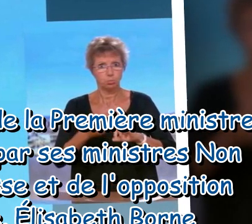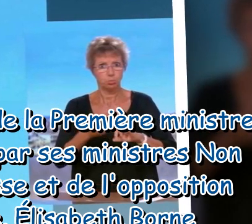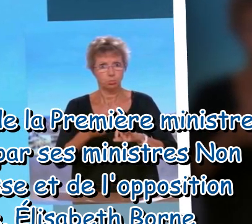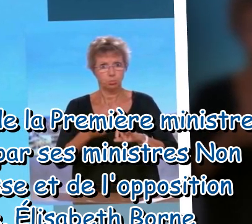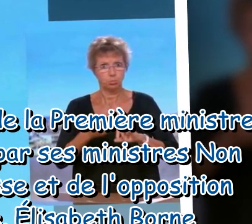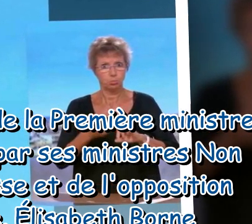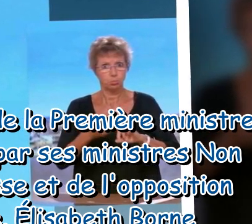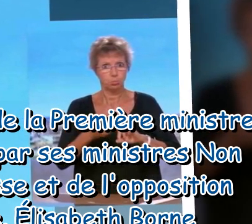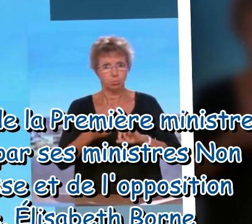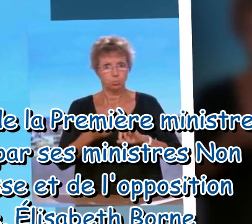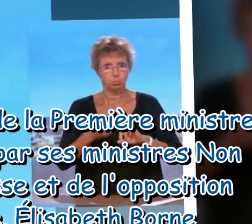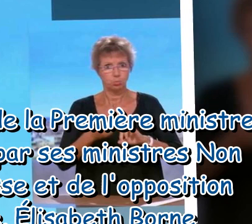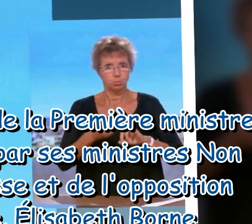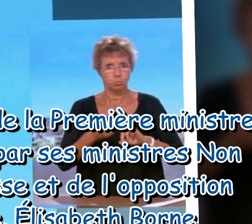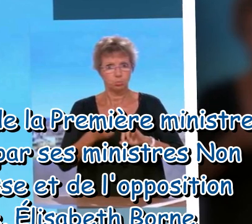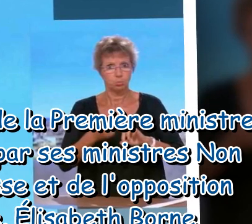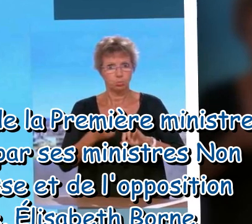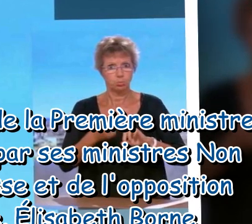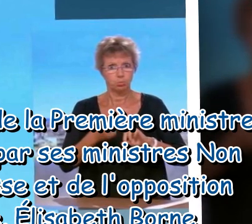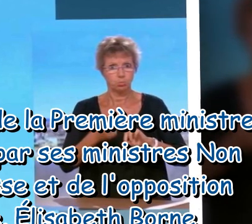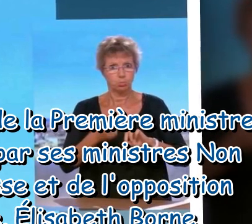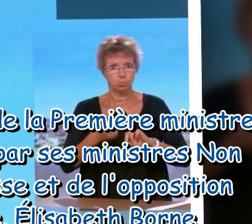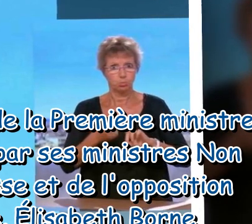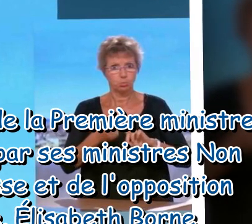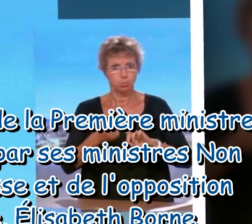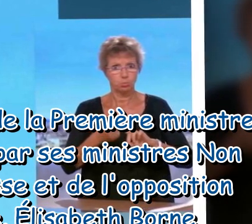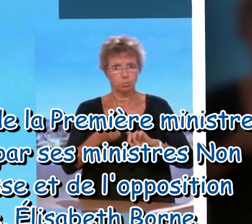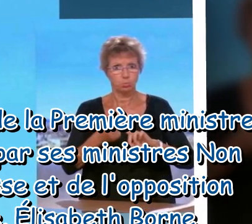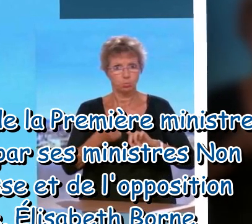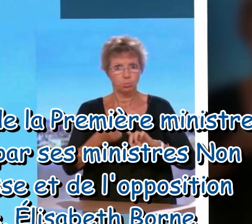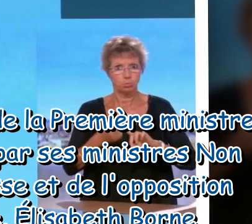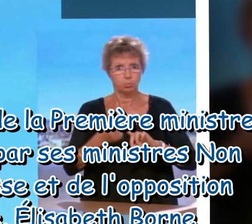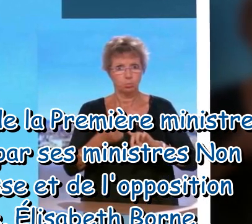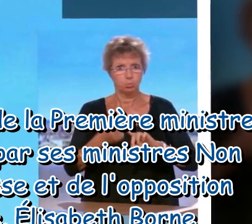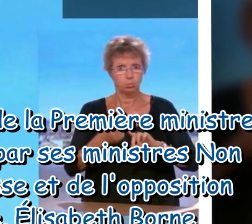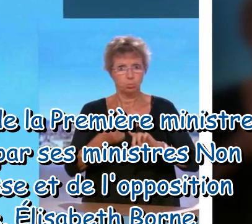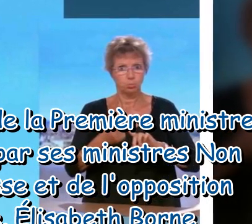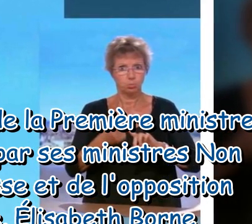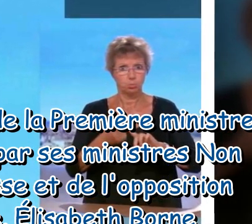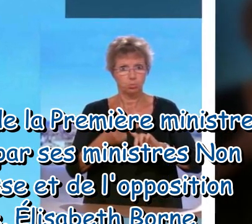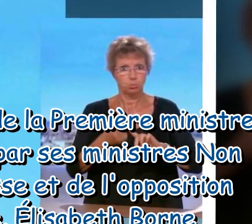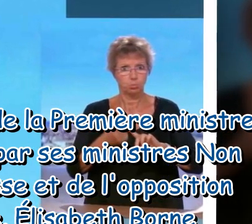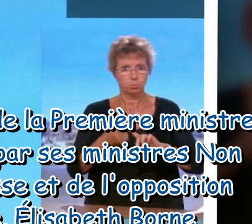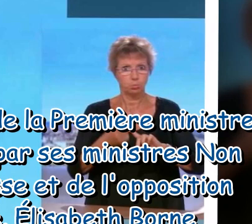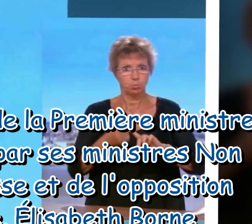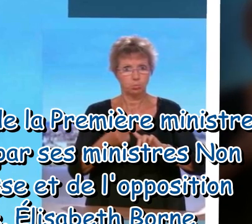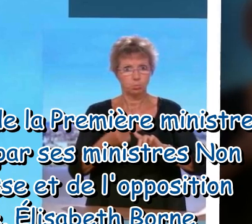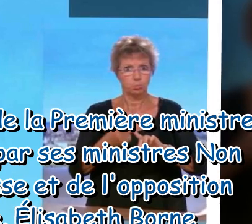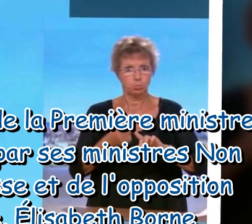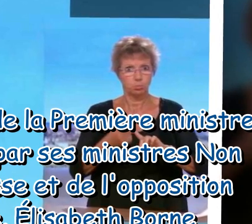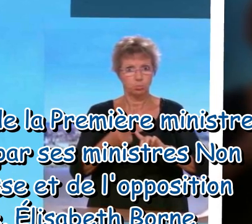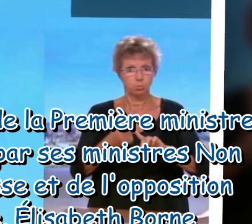subir les colibés de la presse et de l'opposition à cause de ce déplacement de rentrée, Elisabeth Borne s'est aussi retrouvée sous le feu des